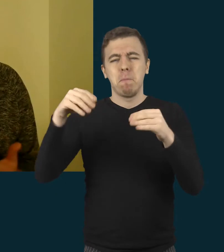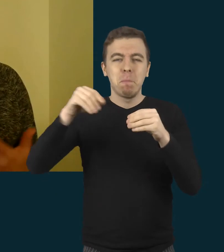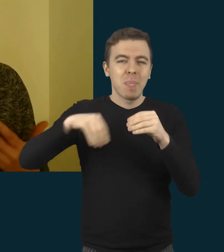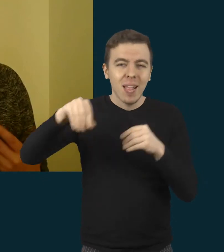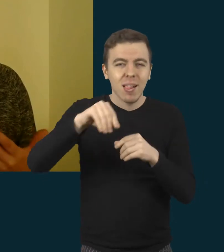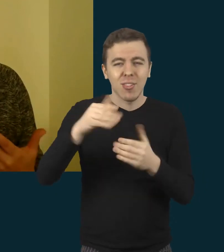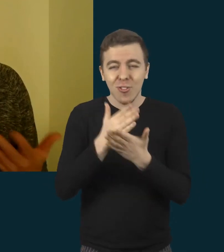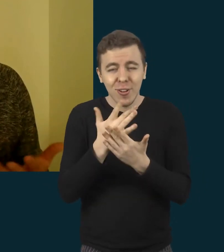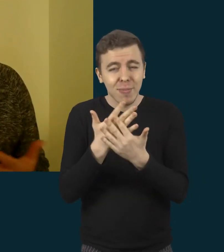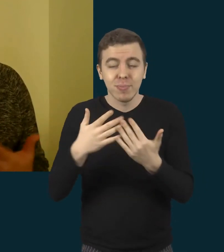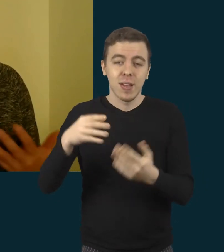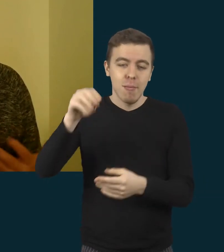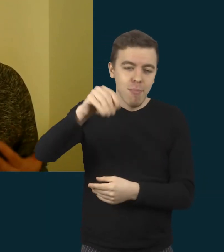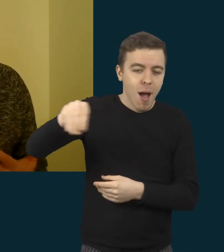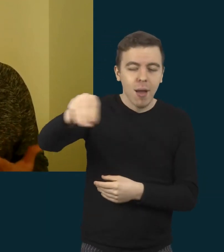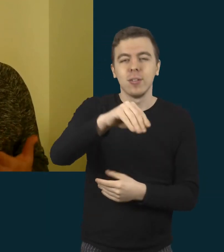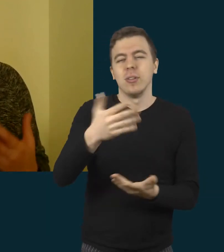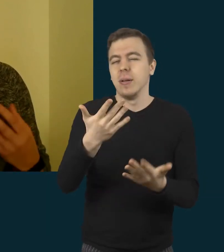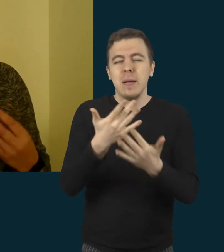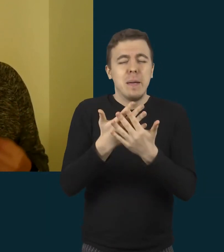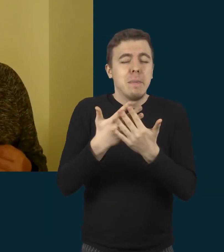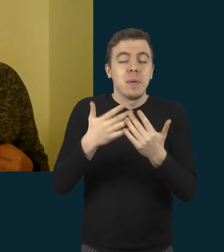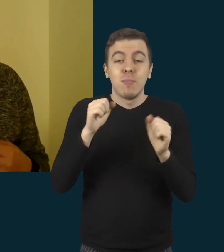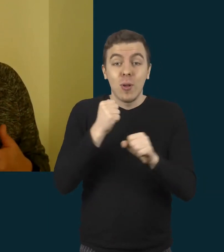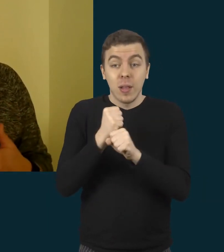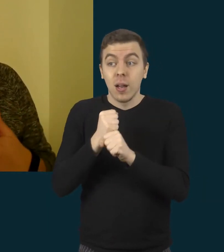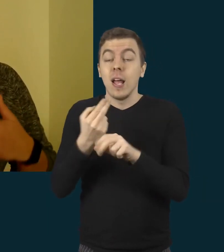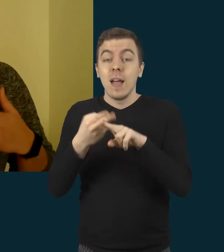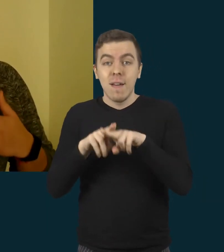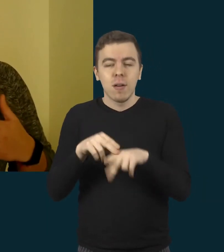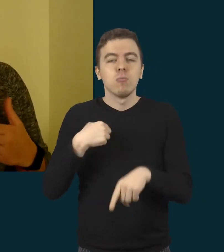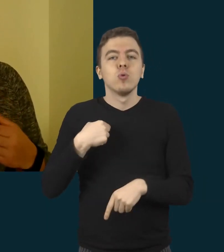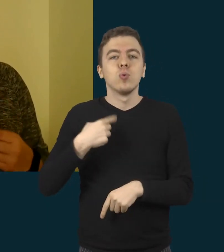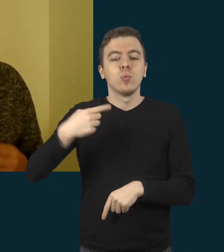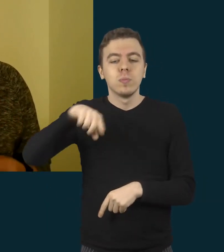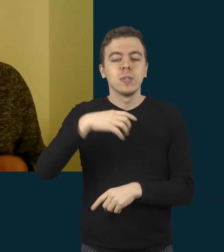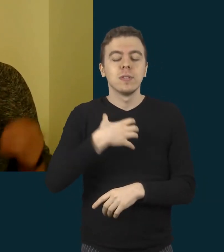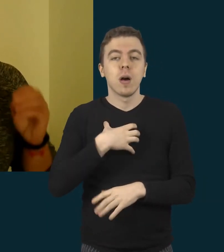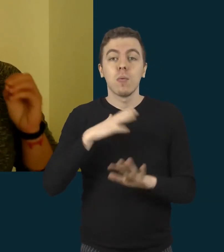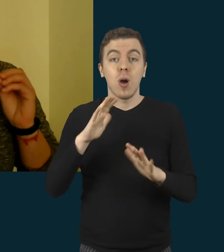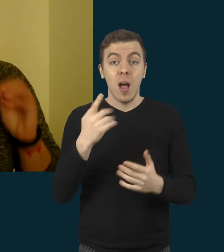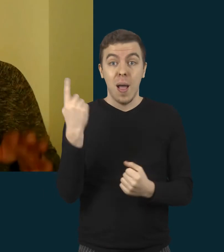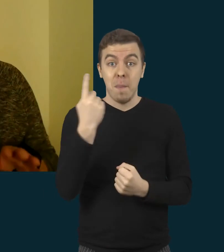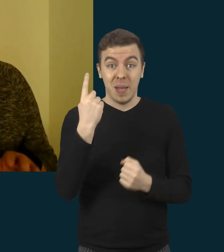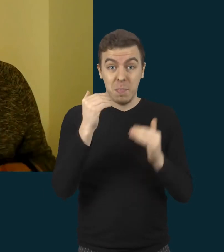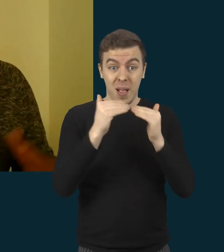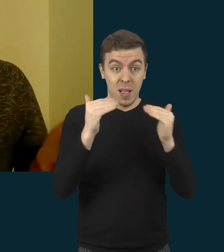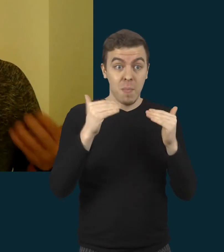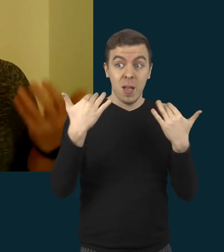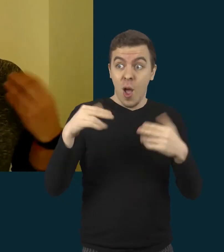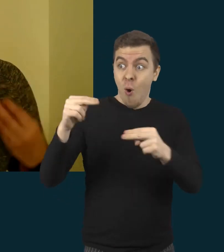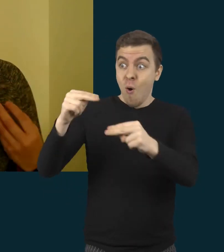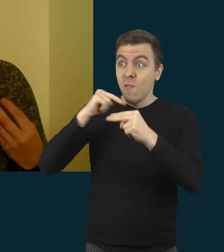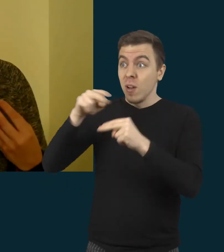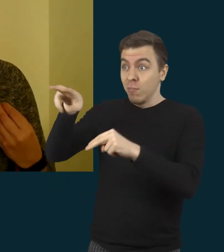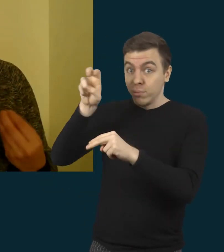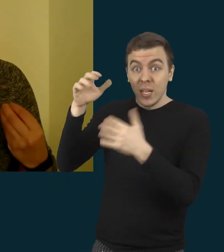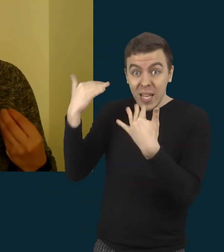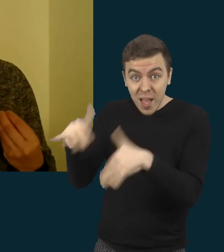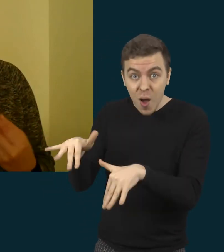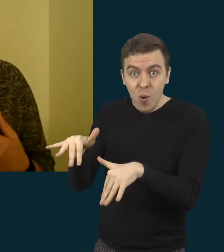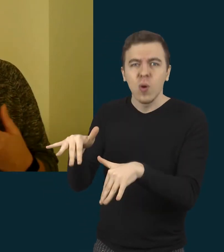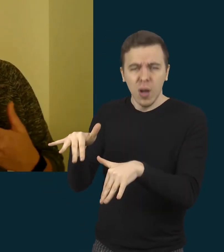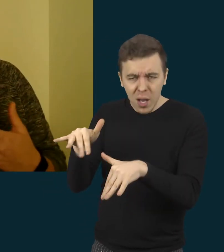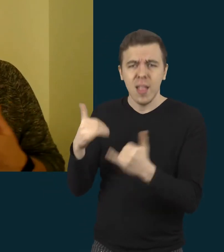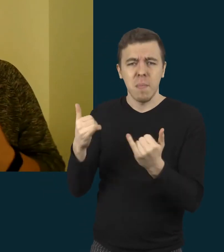Būtent tai yra susijęs su tema, bet mums svarbu buvo, kad nuo to pirmo atapo gavimo dėmesio mes gautume tą